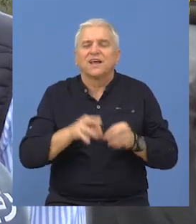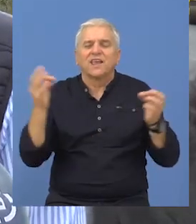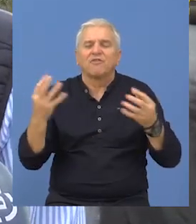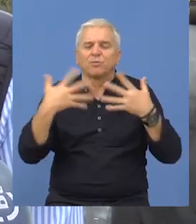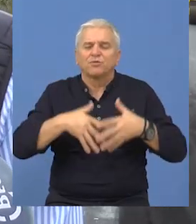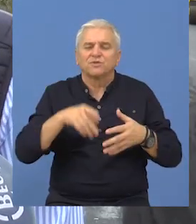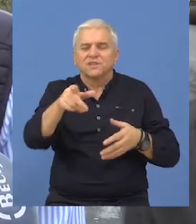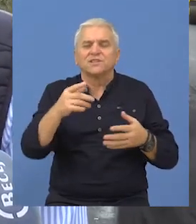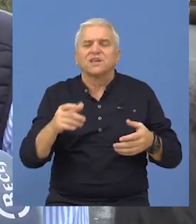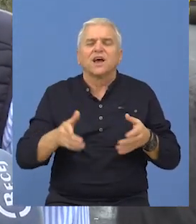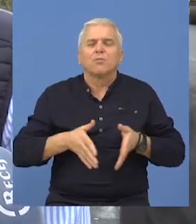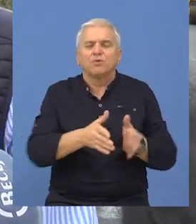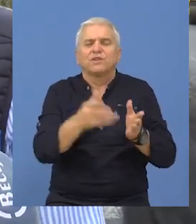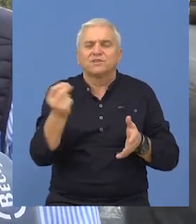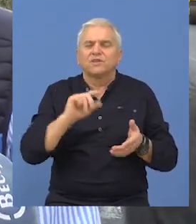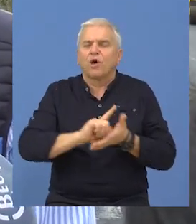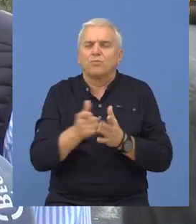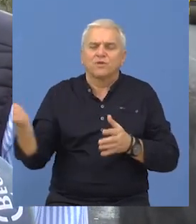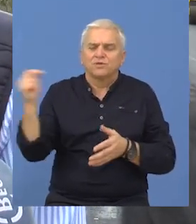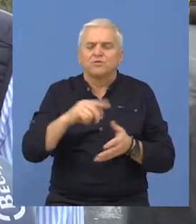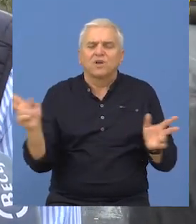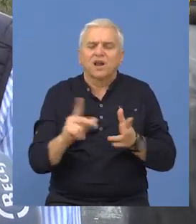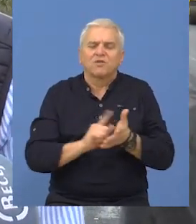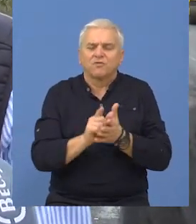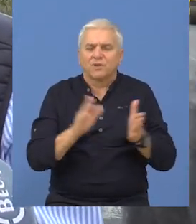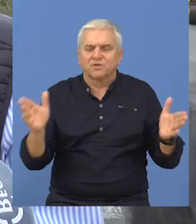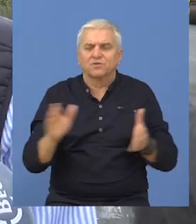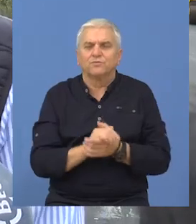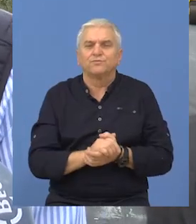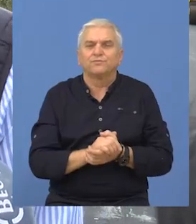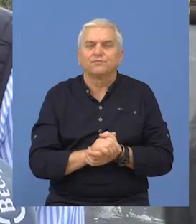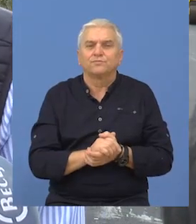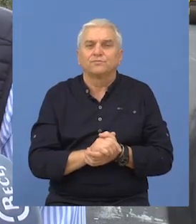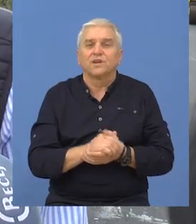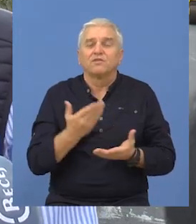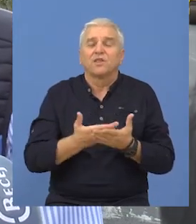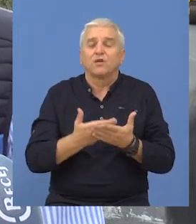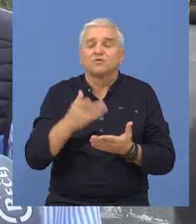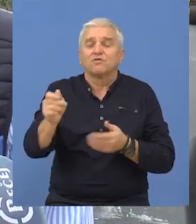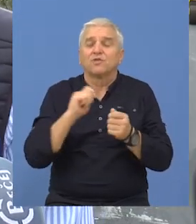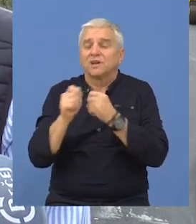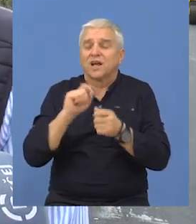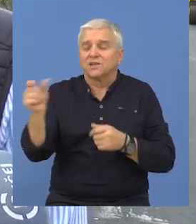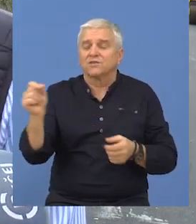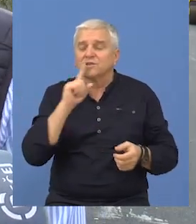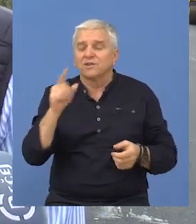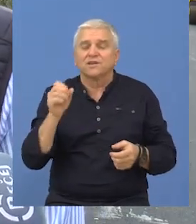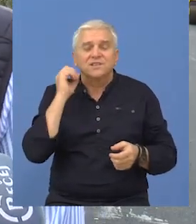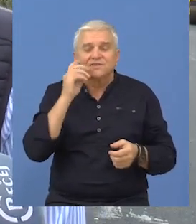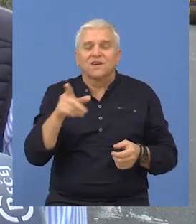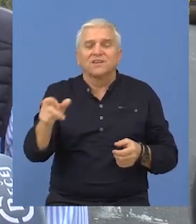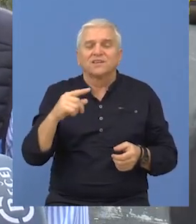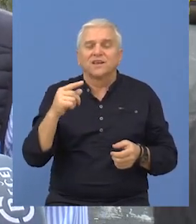nadležnog javnog preduzeća Putevi Srbije, pristupilo se ovim radovima u kratkovremenskom roku. Na osnovu razgovora koje imam